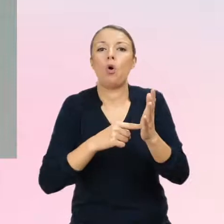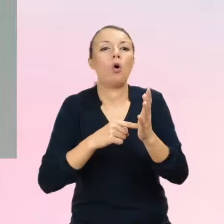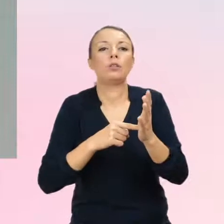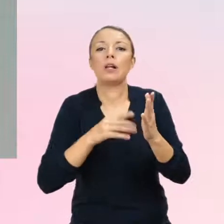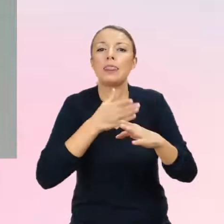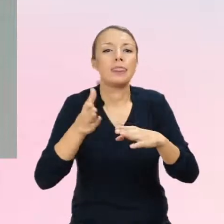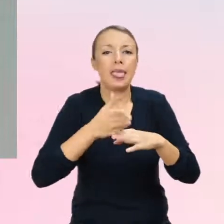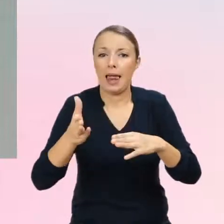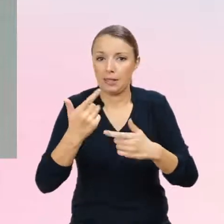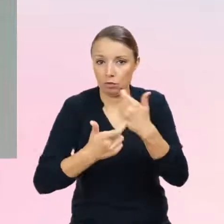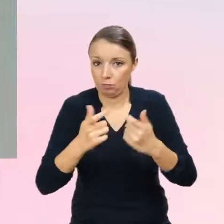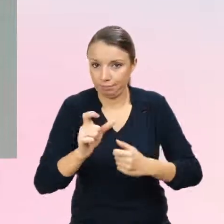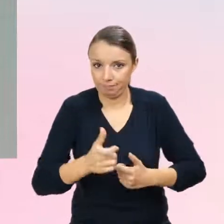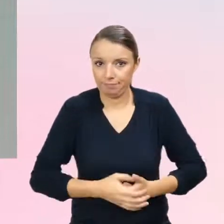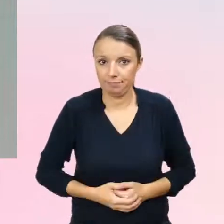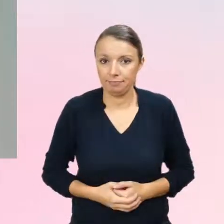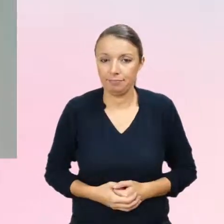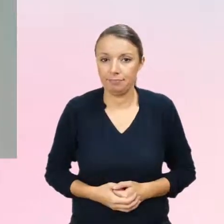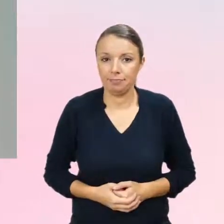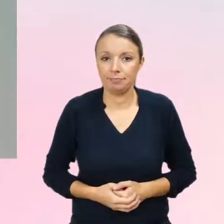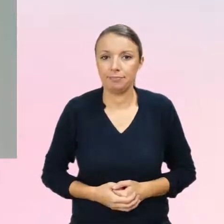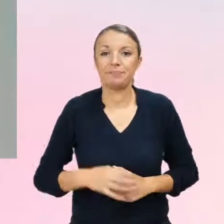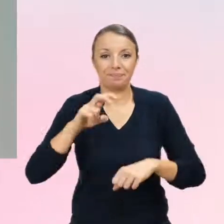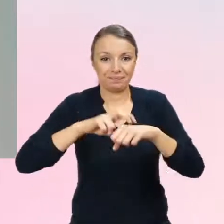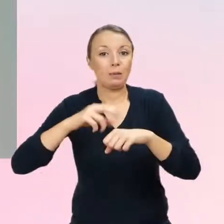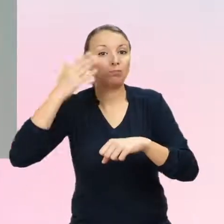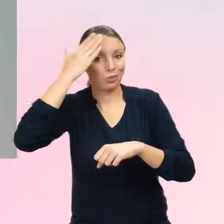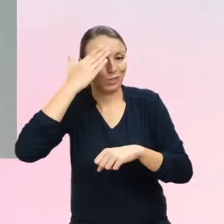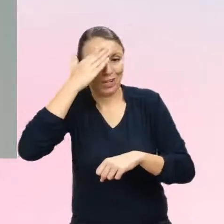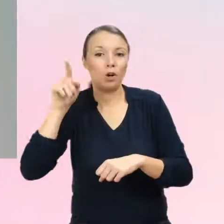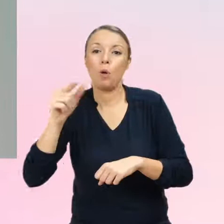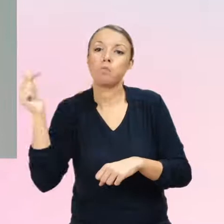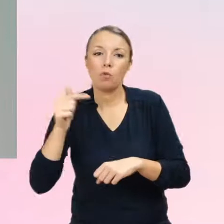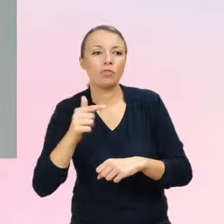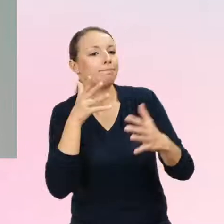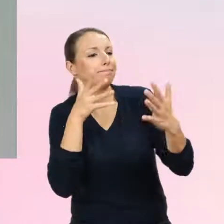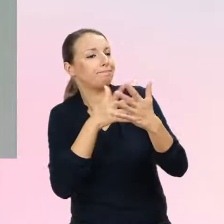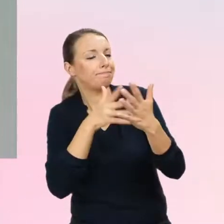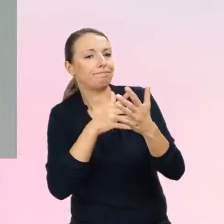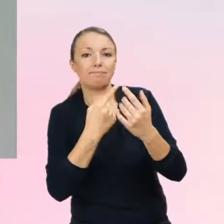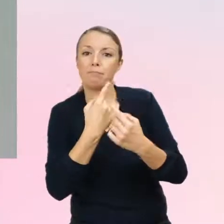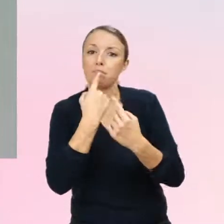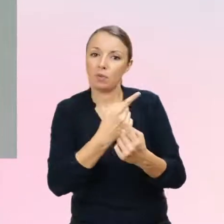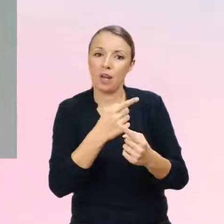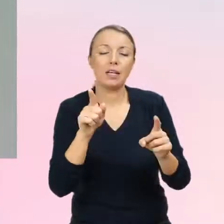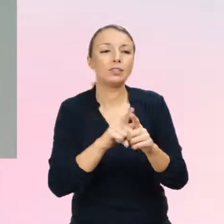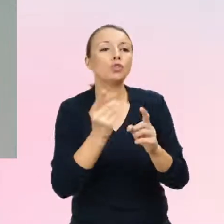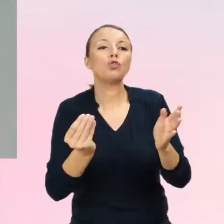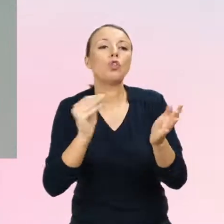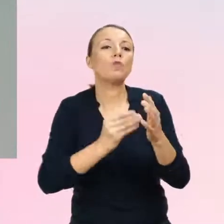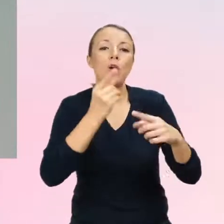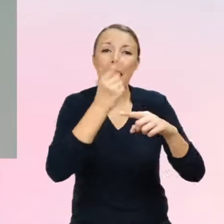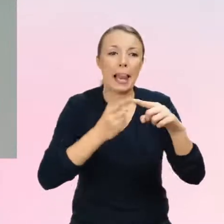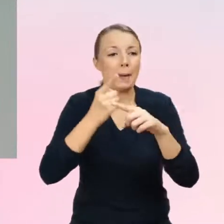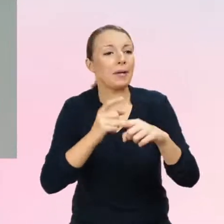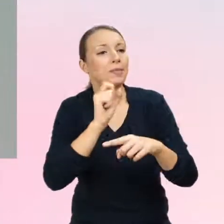psychiatra powinien postawić diagnozę współwystępujących objawów i je